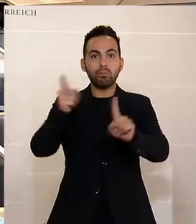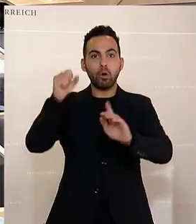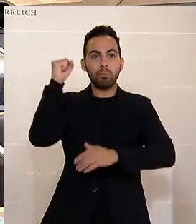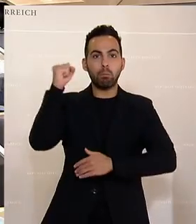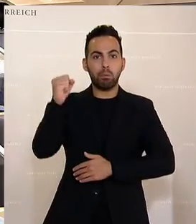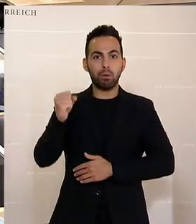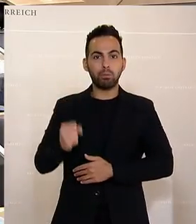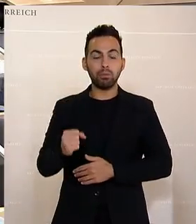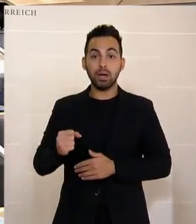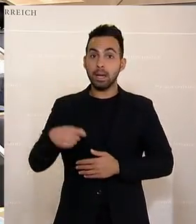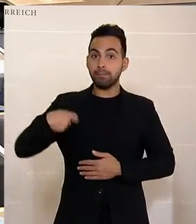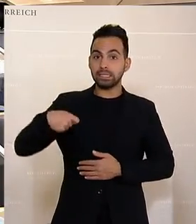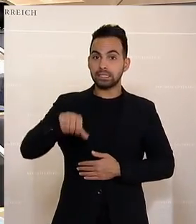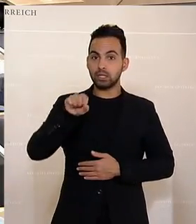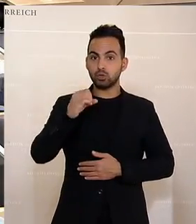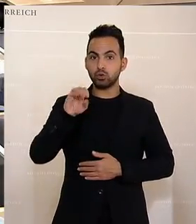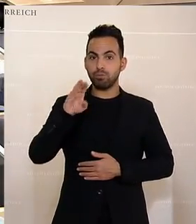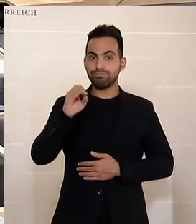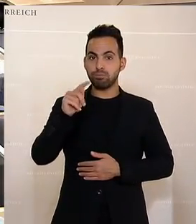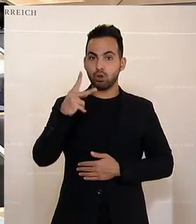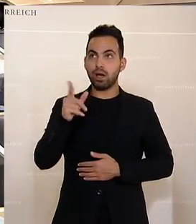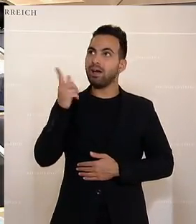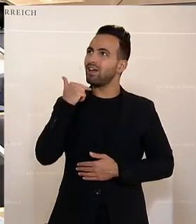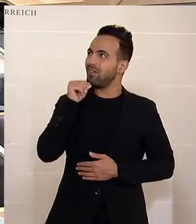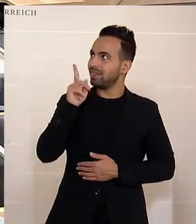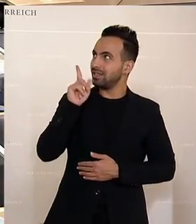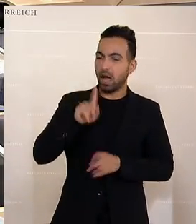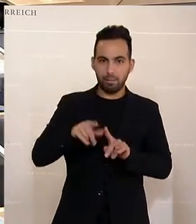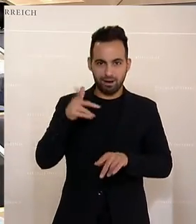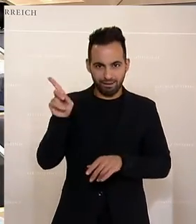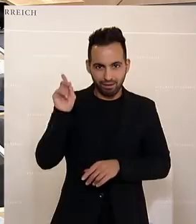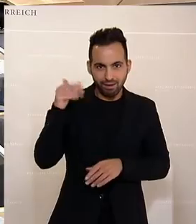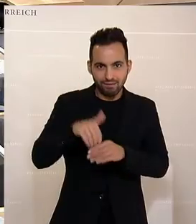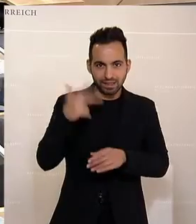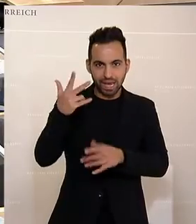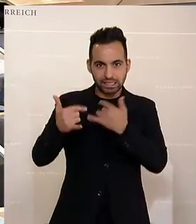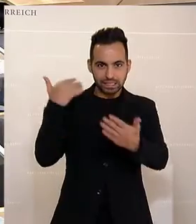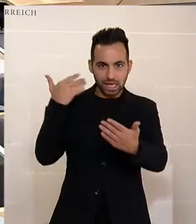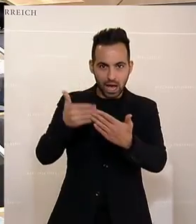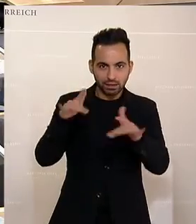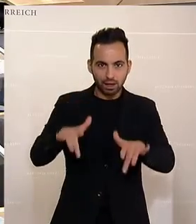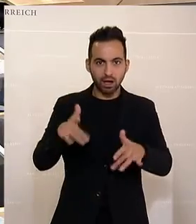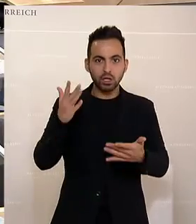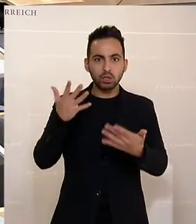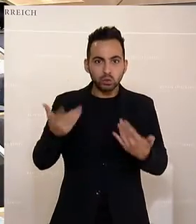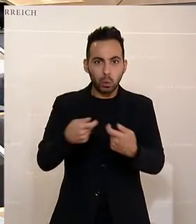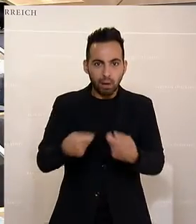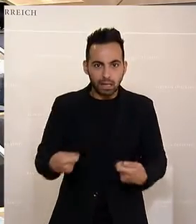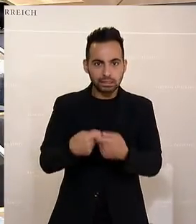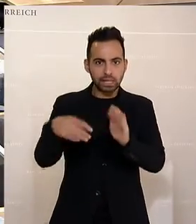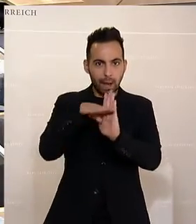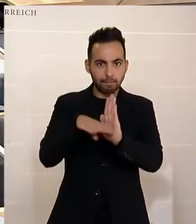Sobotka nicht gefällt, das erinnert mich trotzdem, Frau Bant, an gewisse Maßnahmen, die in 30er Jahren gesetzt worden sind und das hat diese Republik nicht verdient.